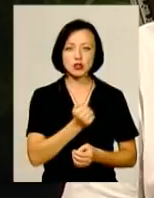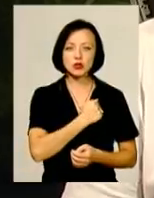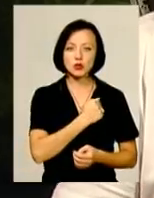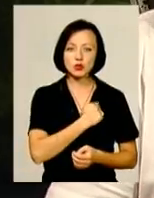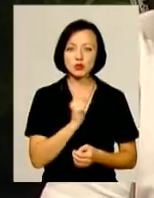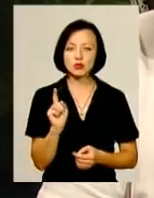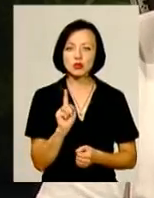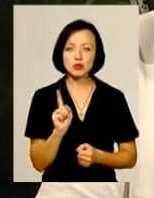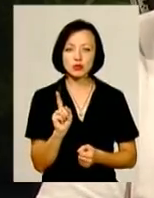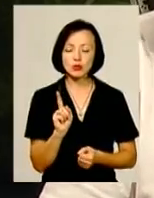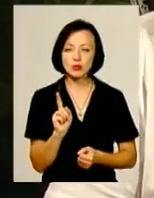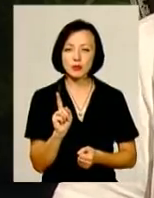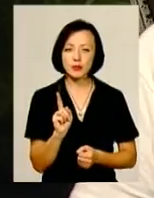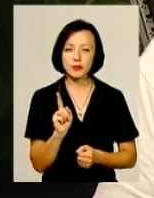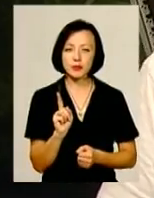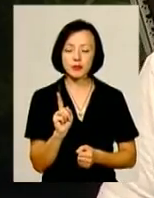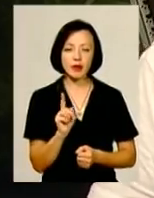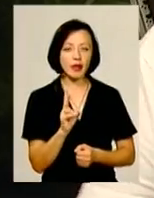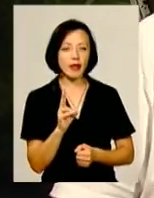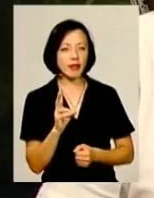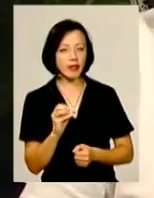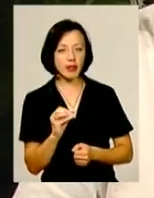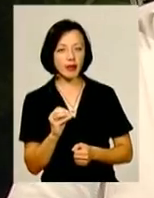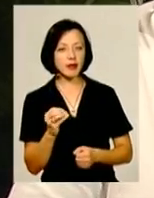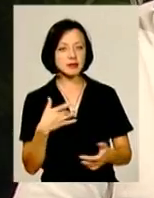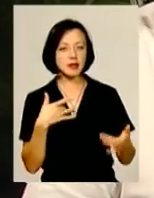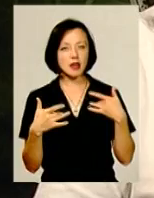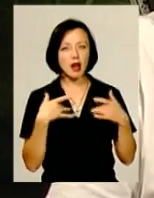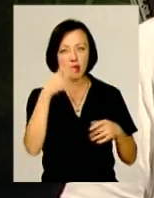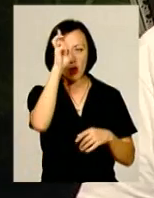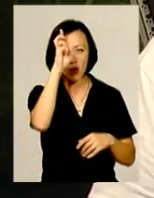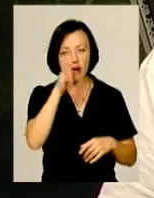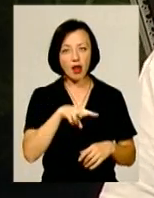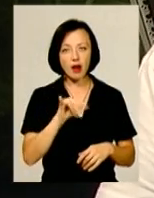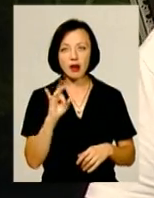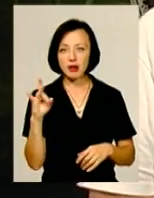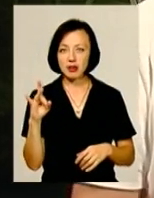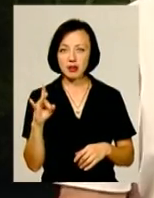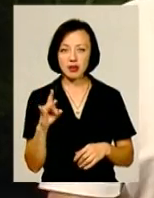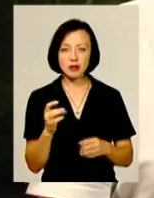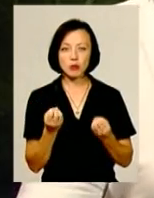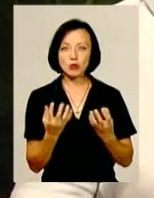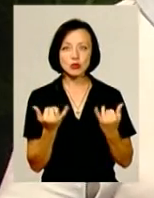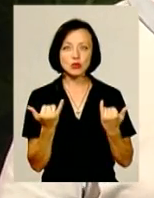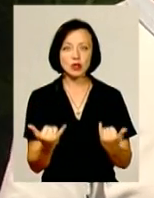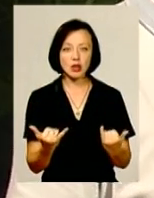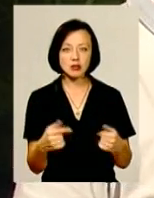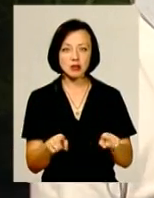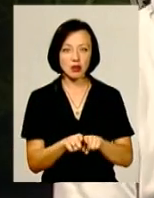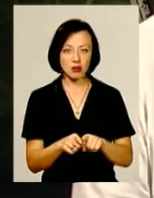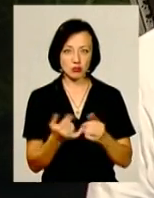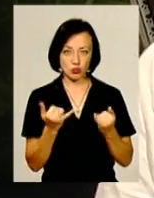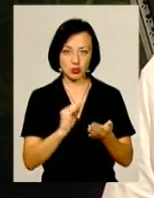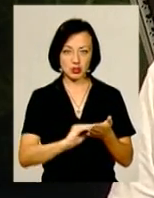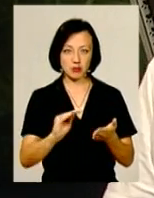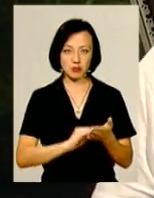не зіграли «Короля Ліра» п'єса, яка не то що сучасна, для всього враження, що вона сьогодні